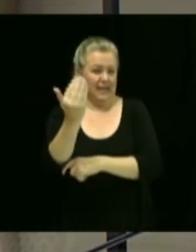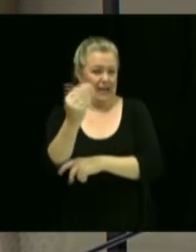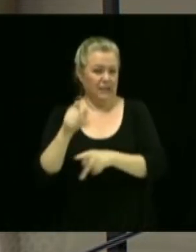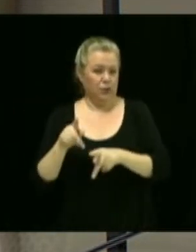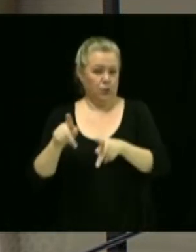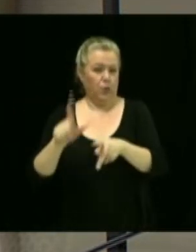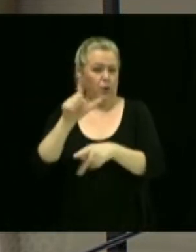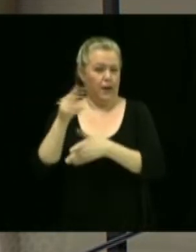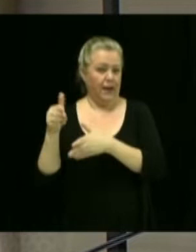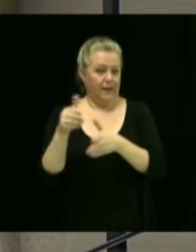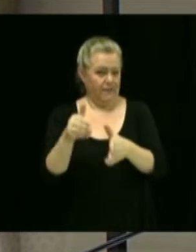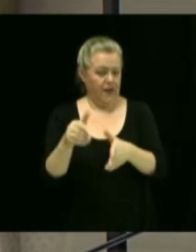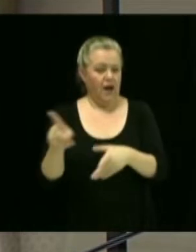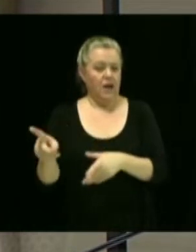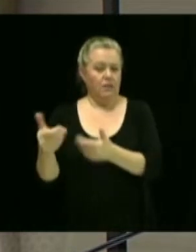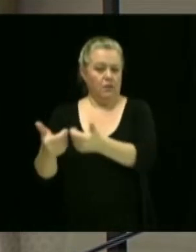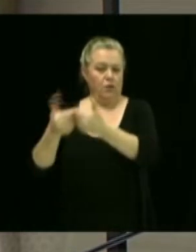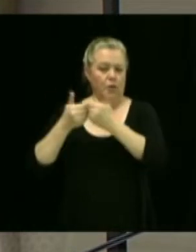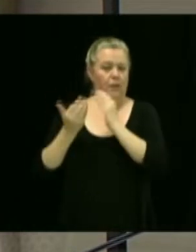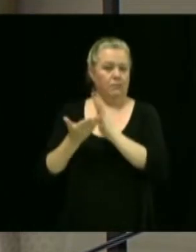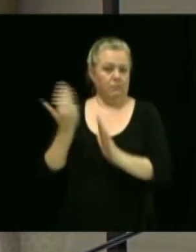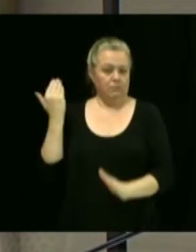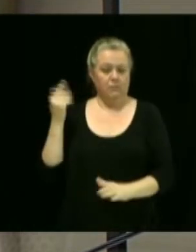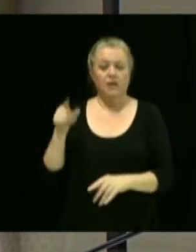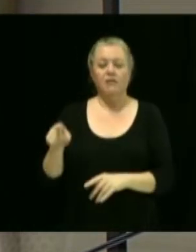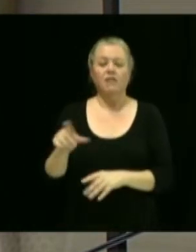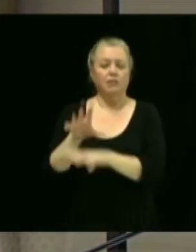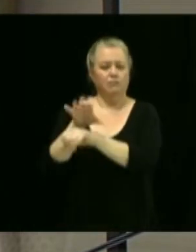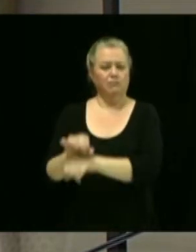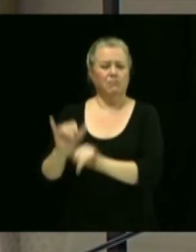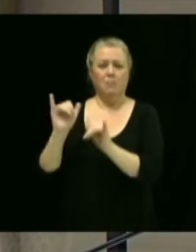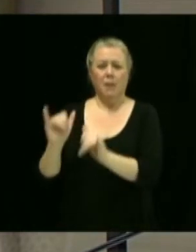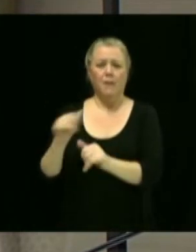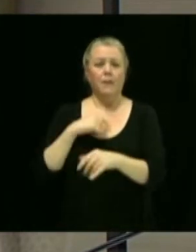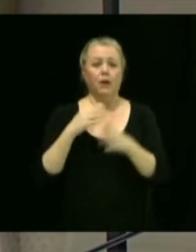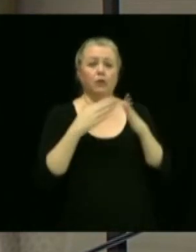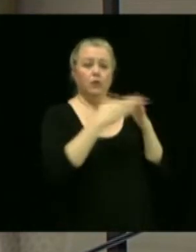on a l'habitude de le faire, on se réfère à la décision de la Commission municipale du Québec.